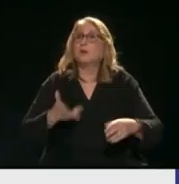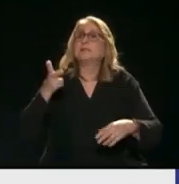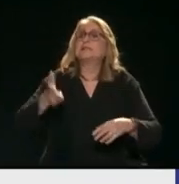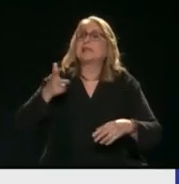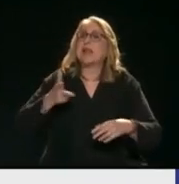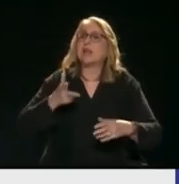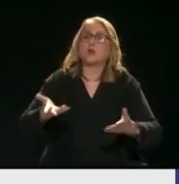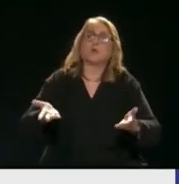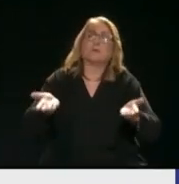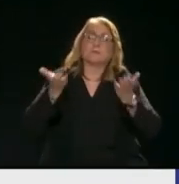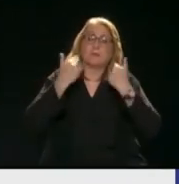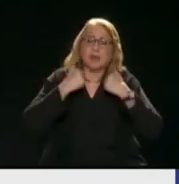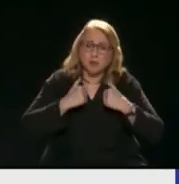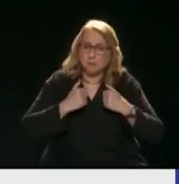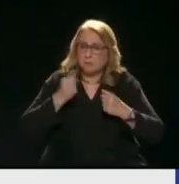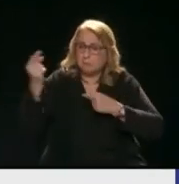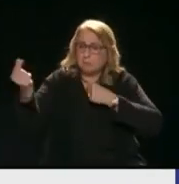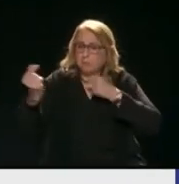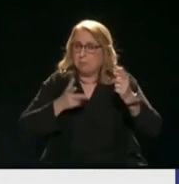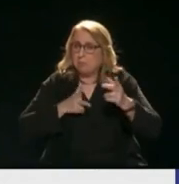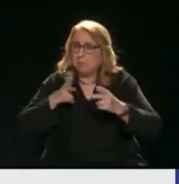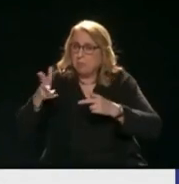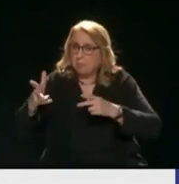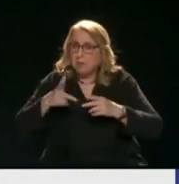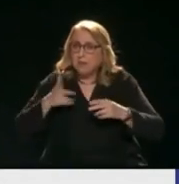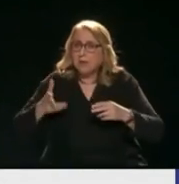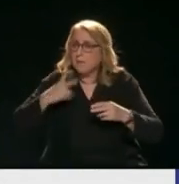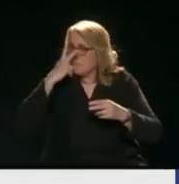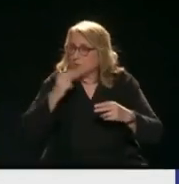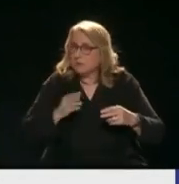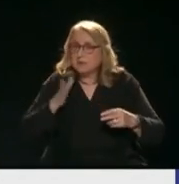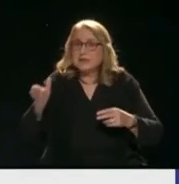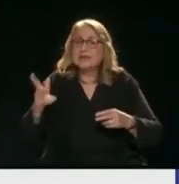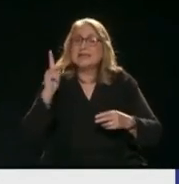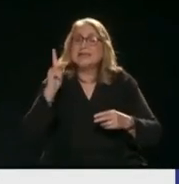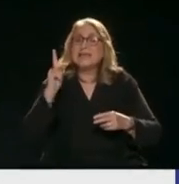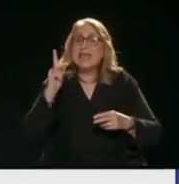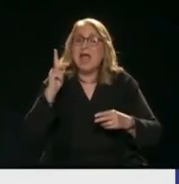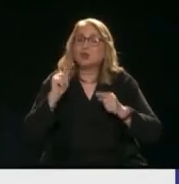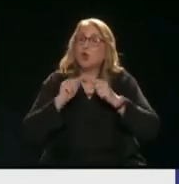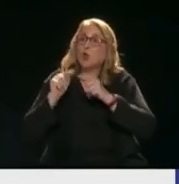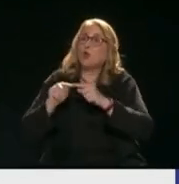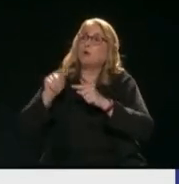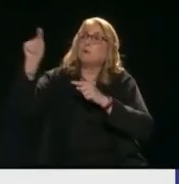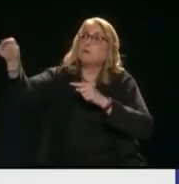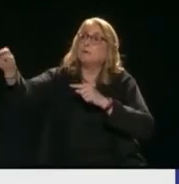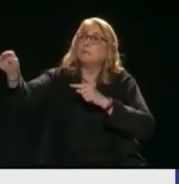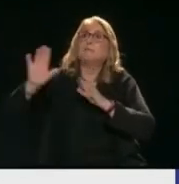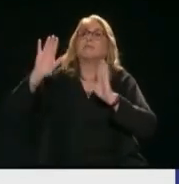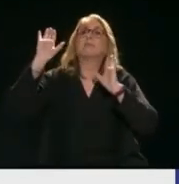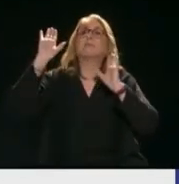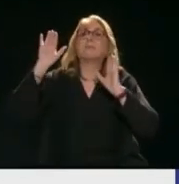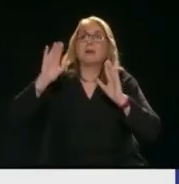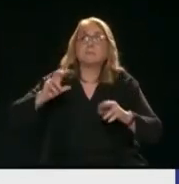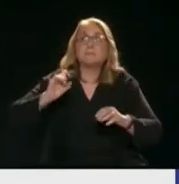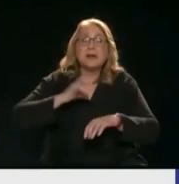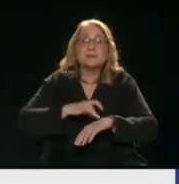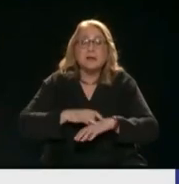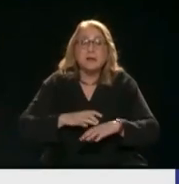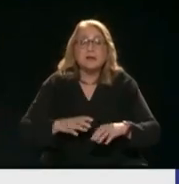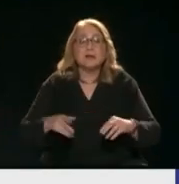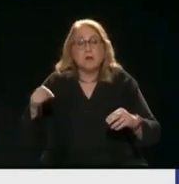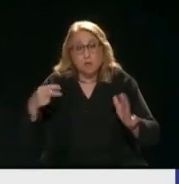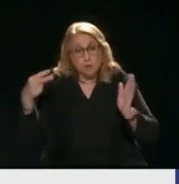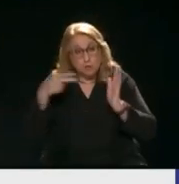δεν πάει Ένα πάει Θεσσαλονίκη και μάλιστα Δολοφονούνται άνθρωποι με μια γραμμή Με ένα τρένο Δεν πάει πουθενά άλλου τρένο Στο 2023